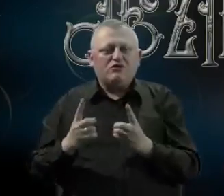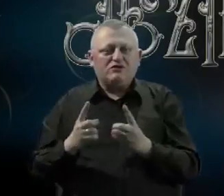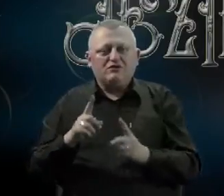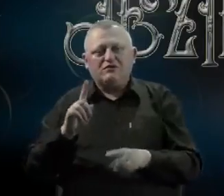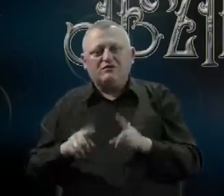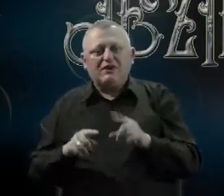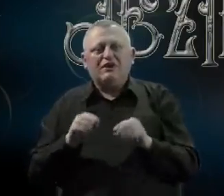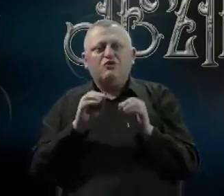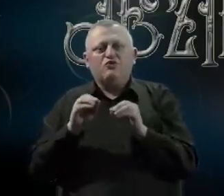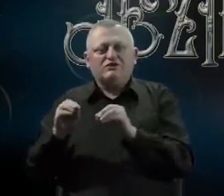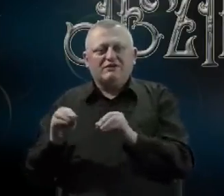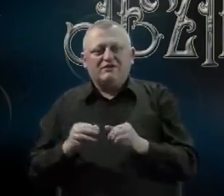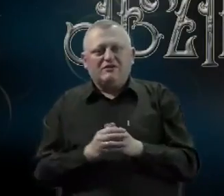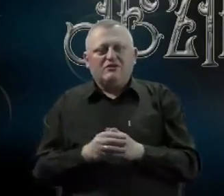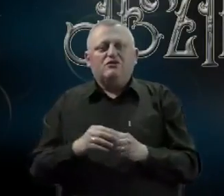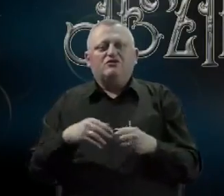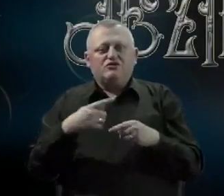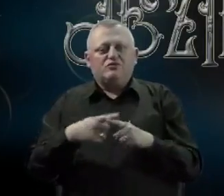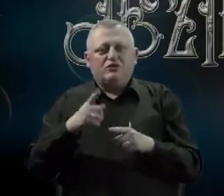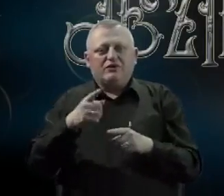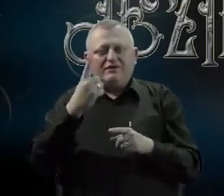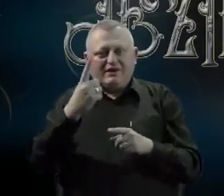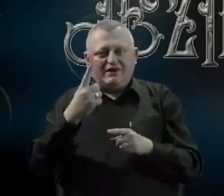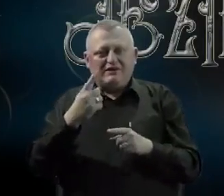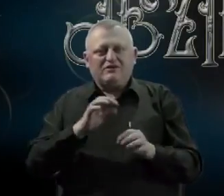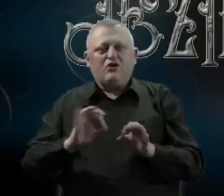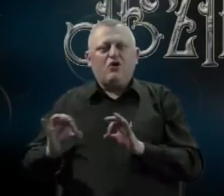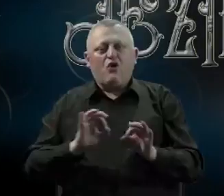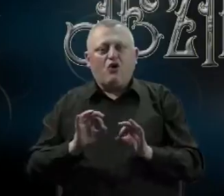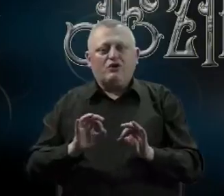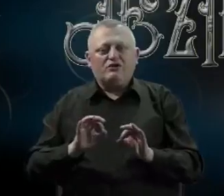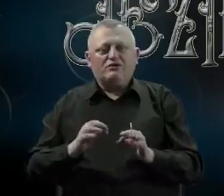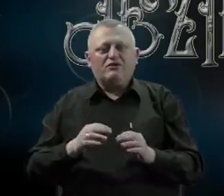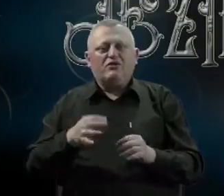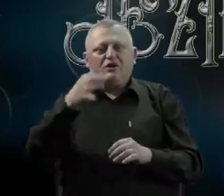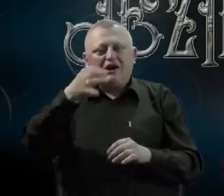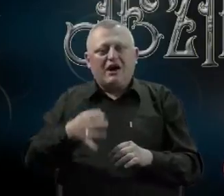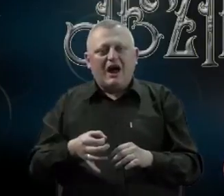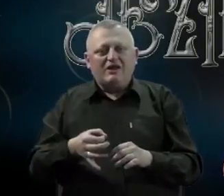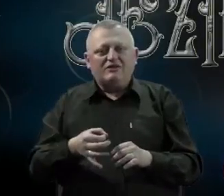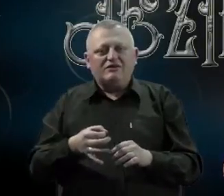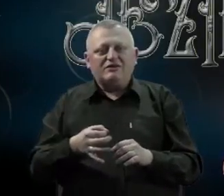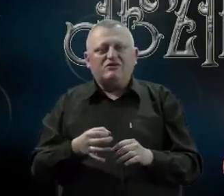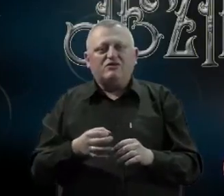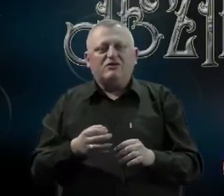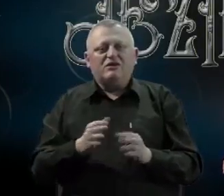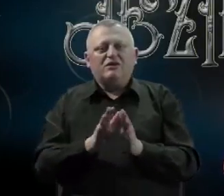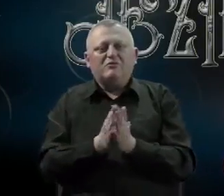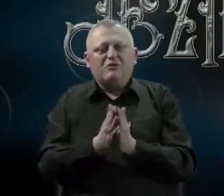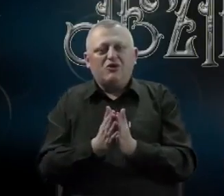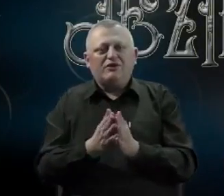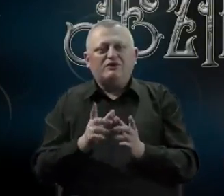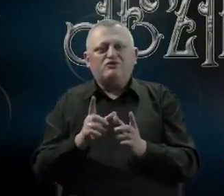određeni kursevi. Upravo jedan takav organiziran je u kantonalnoj i univerzitetskoj